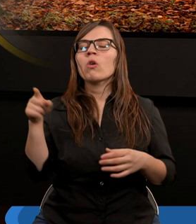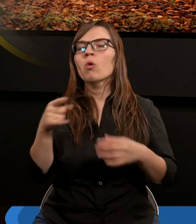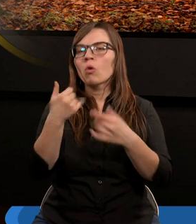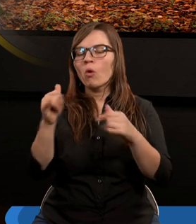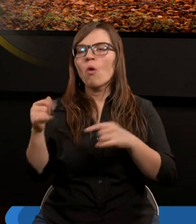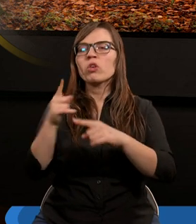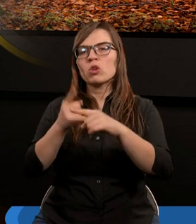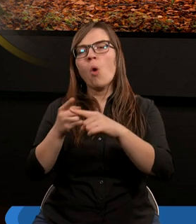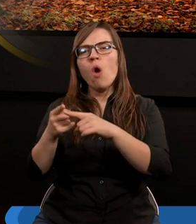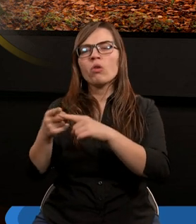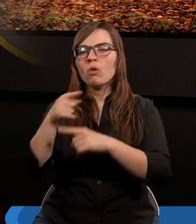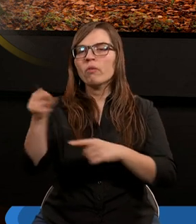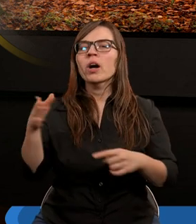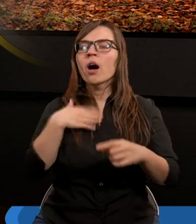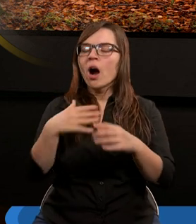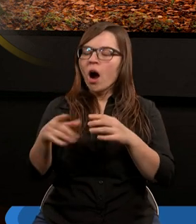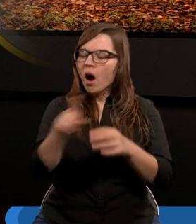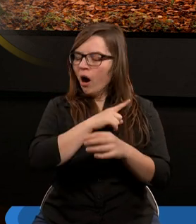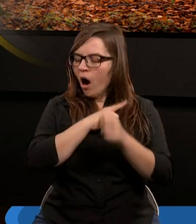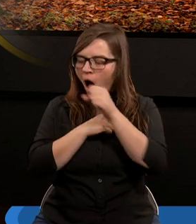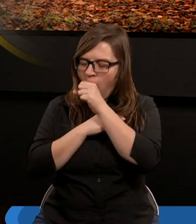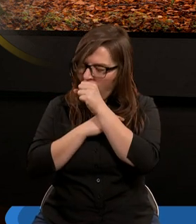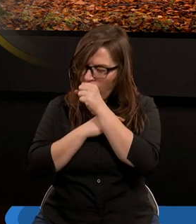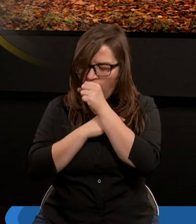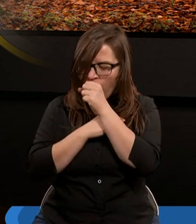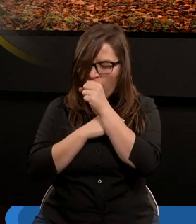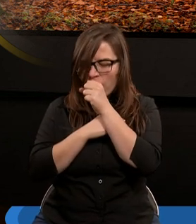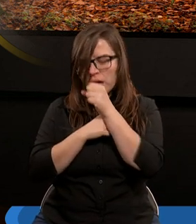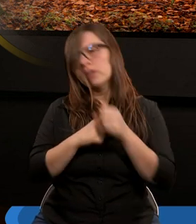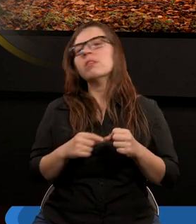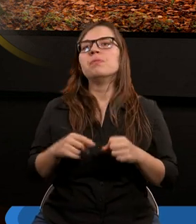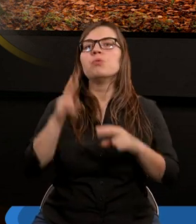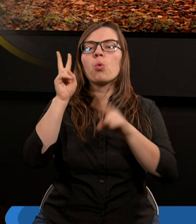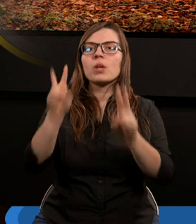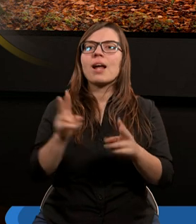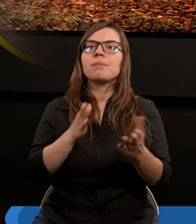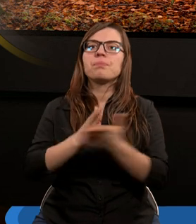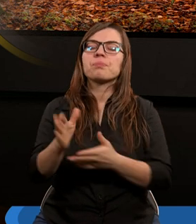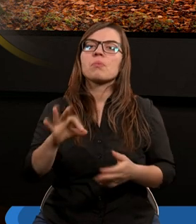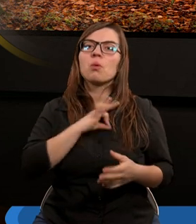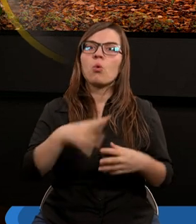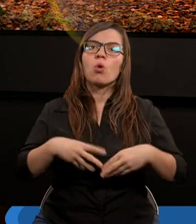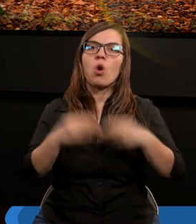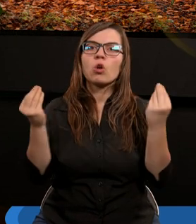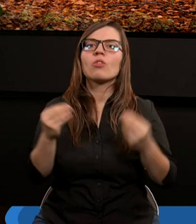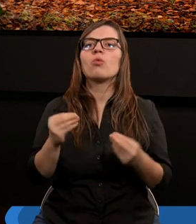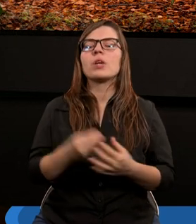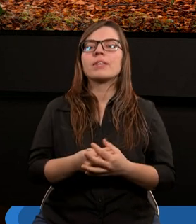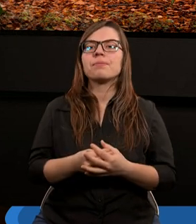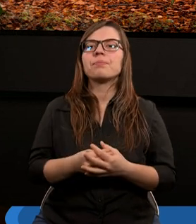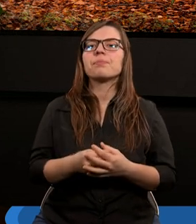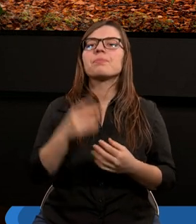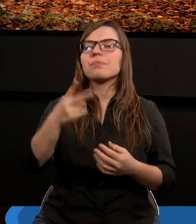inny zakon, który walczy przeciwko zakonowi uznanemu przez mój rozum. Czyli